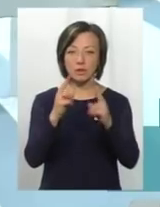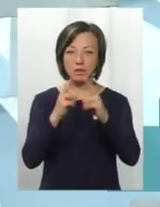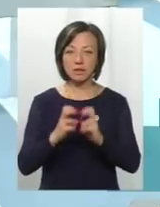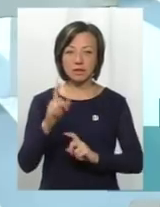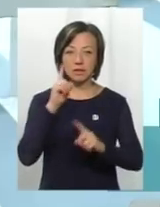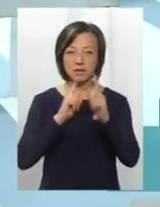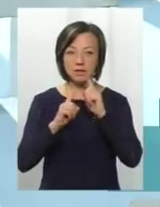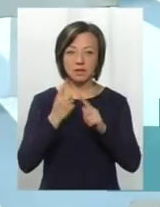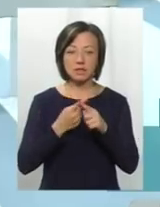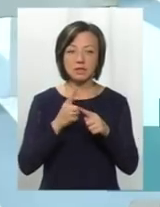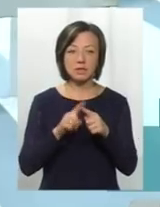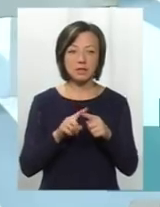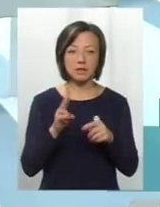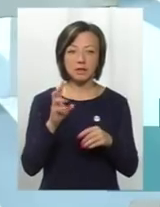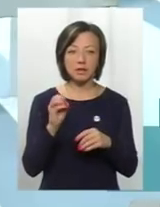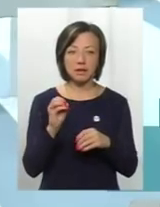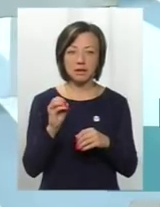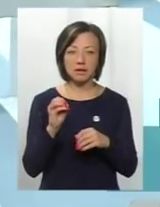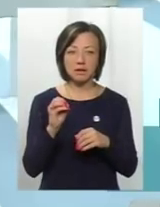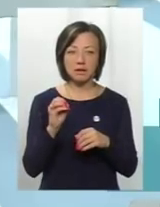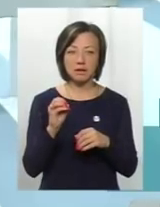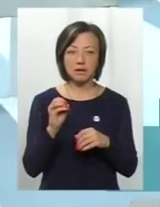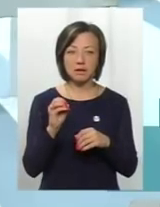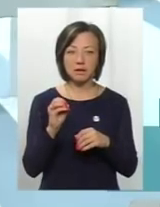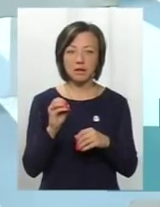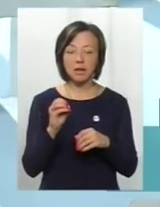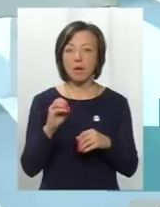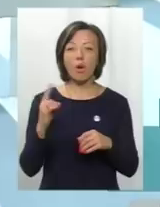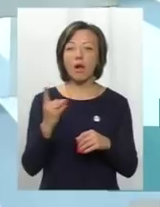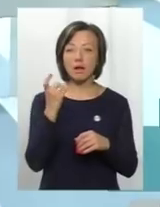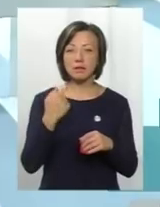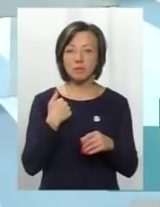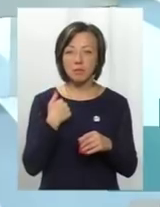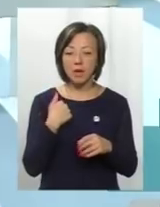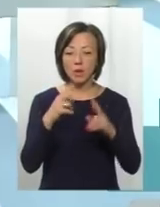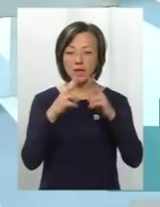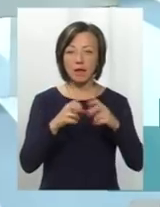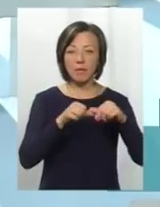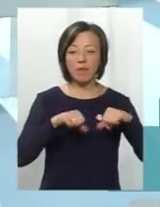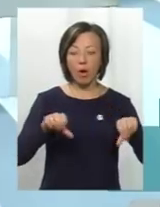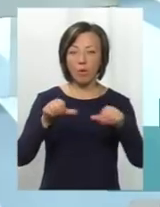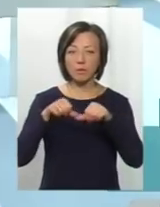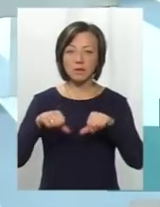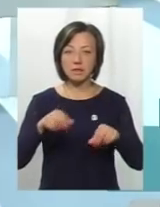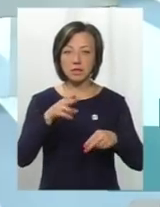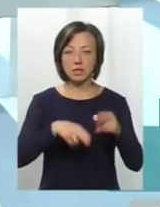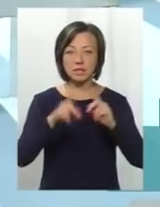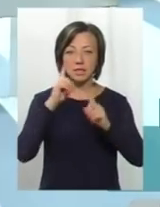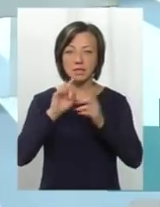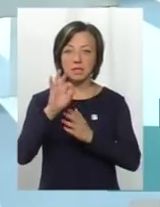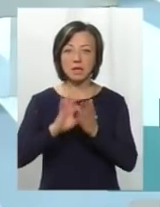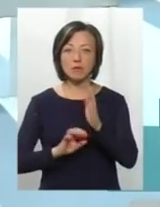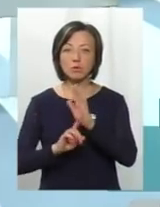один день. Ми розглядаємо їх на комісіях і міжсесійний період. Закінчилася одна сесія і вже зразу